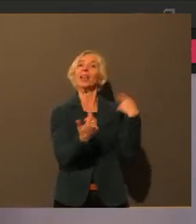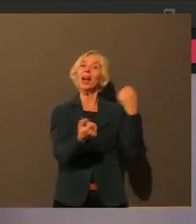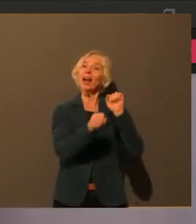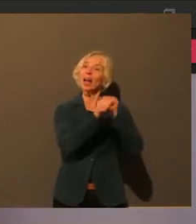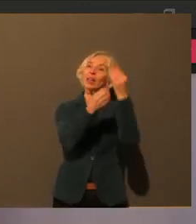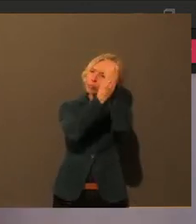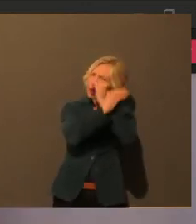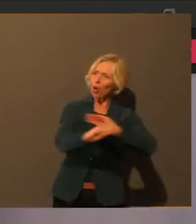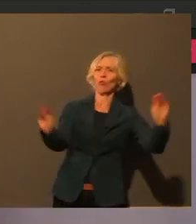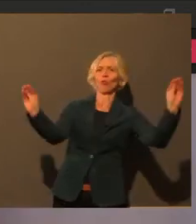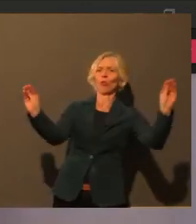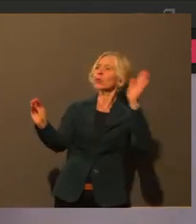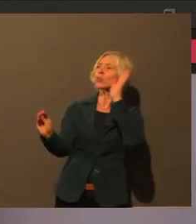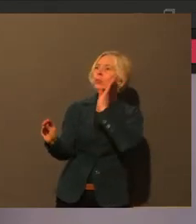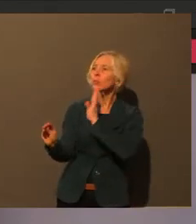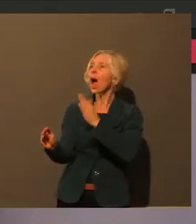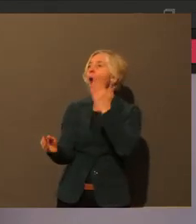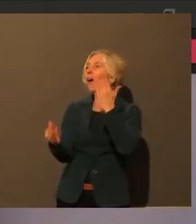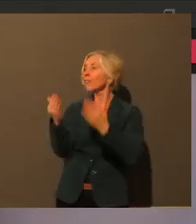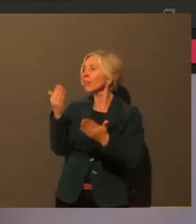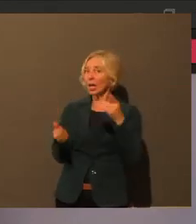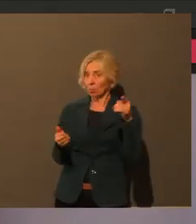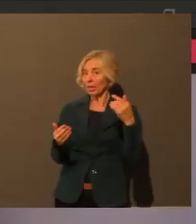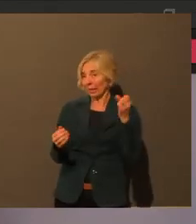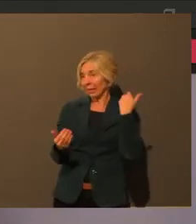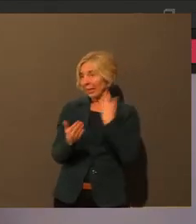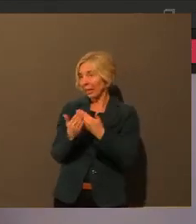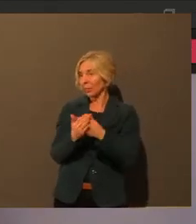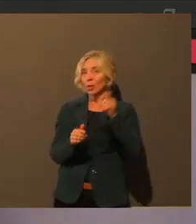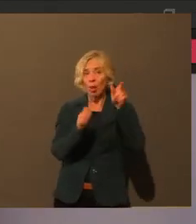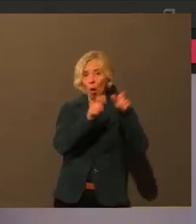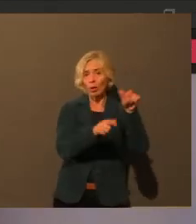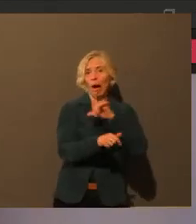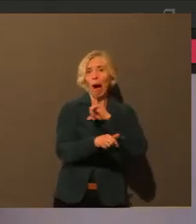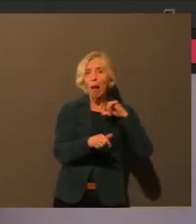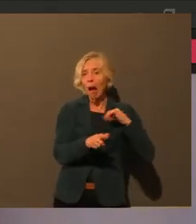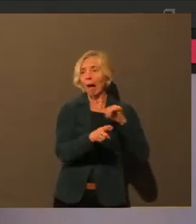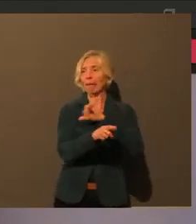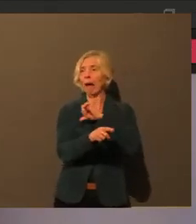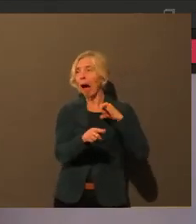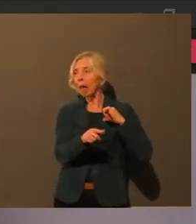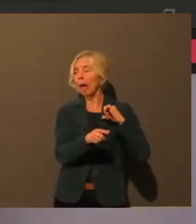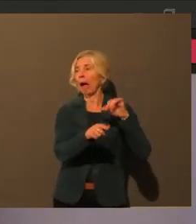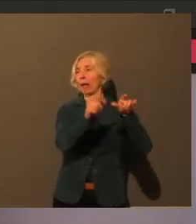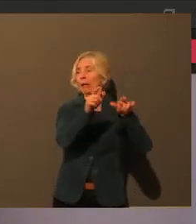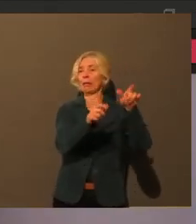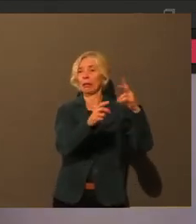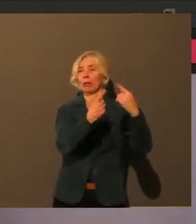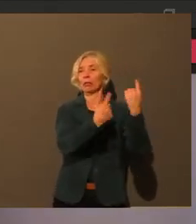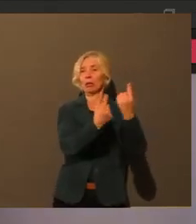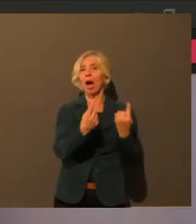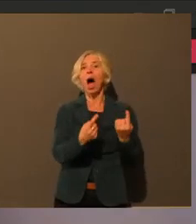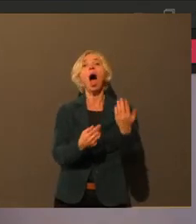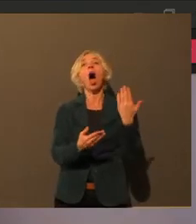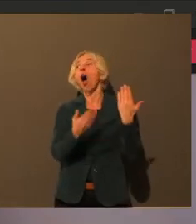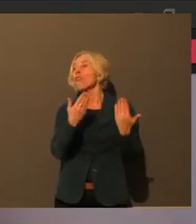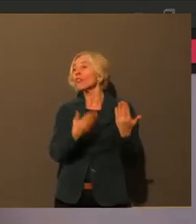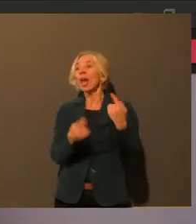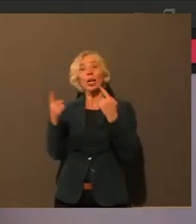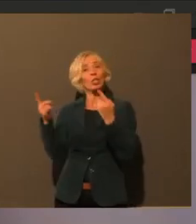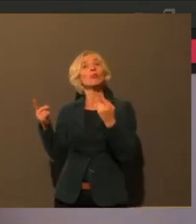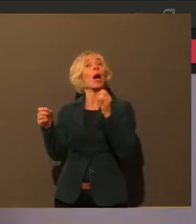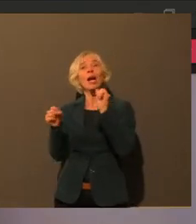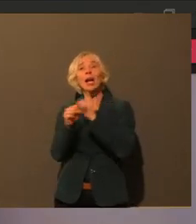dass sie alleine sind und dass man ihnen vielleicht durch gespendete Sachen von Unternehmen, vielleicht Kaffeegutscheine, eine kleine